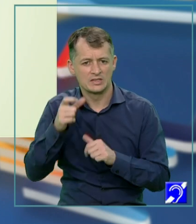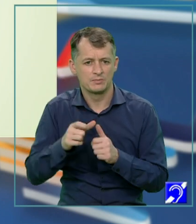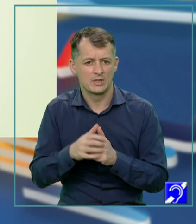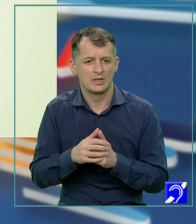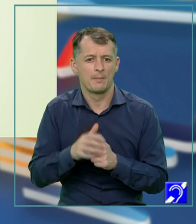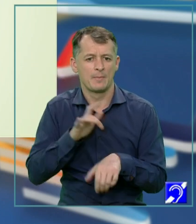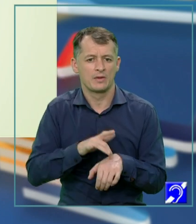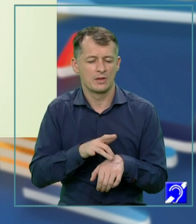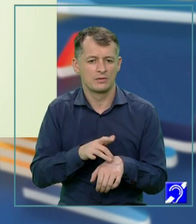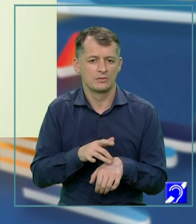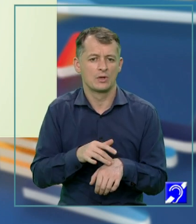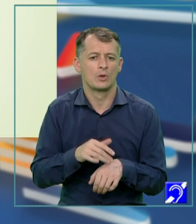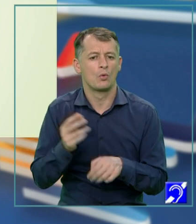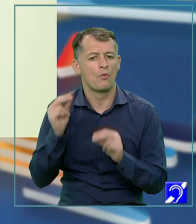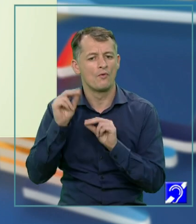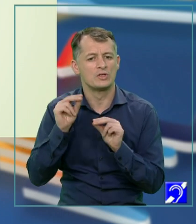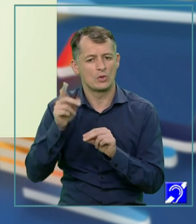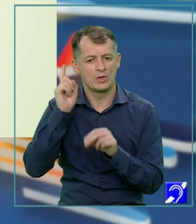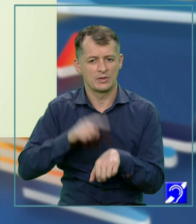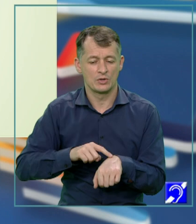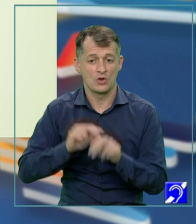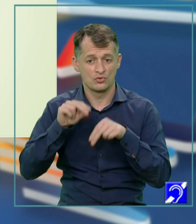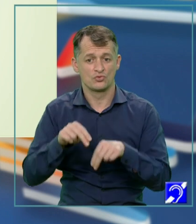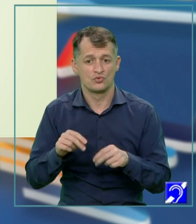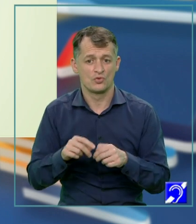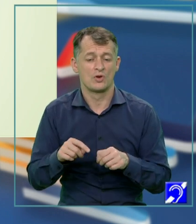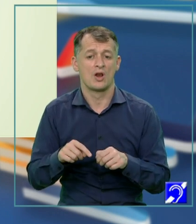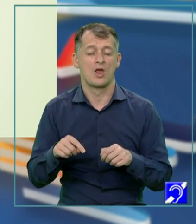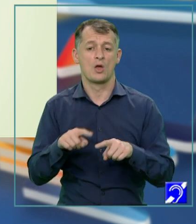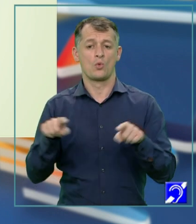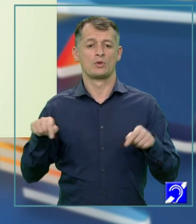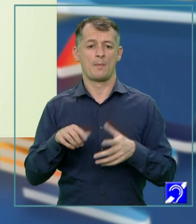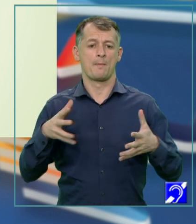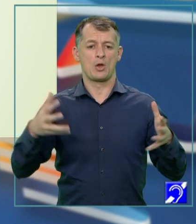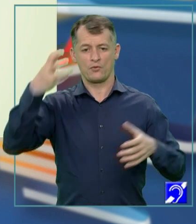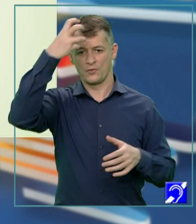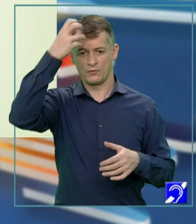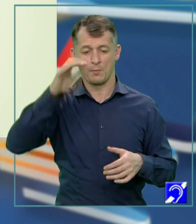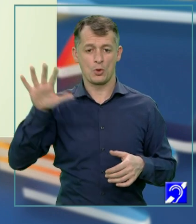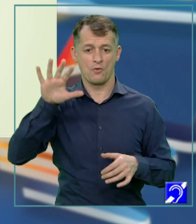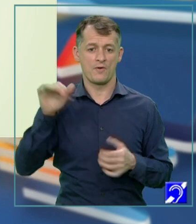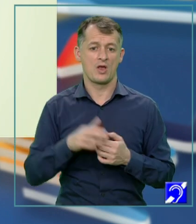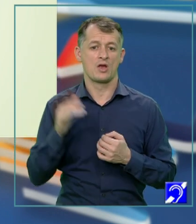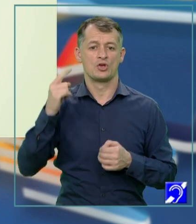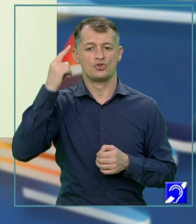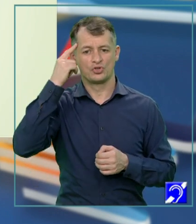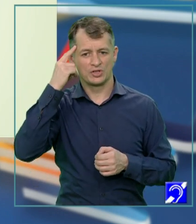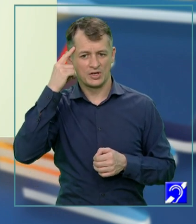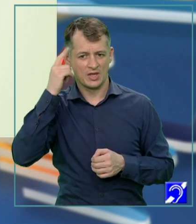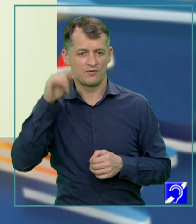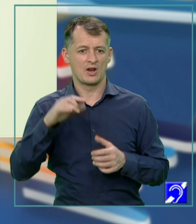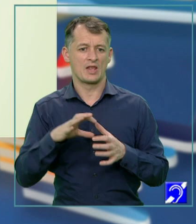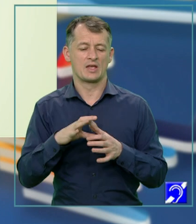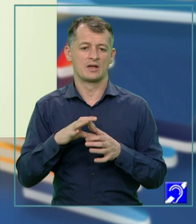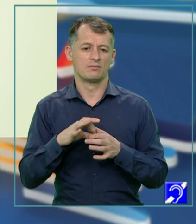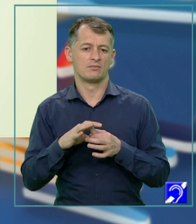raport cu ereziile timpului. Sosit la curtea mare lui Voievod Moldovean, locuind aici, a avut revelația uriașei personalități care era Ștefan cel